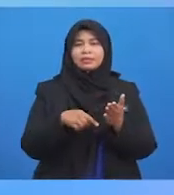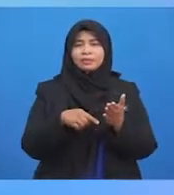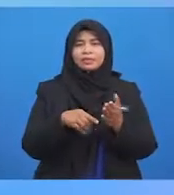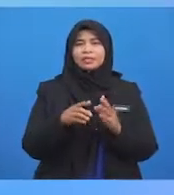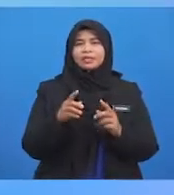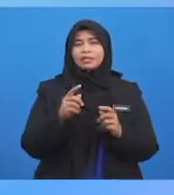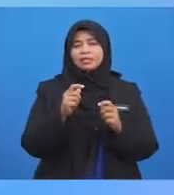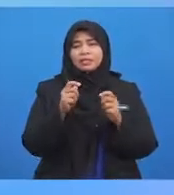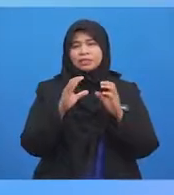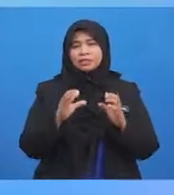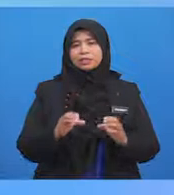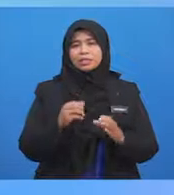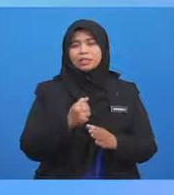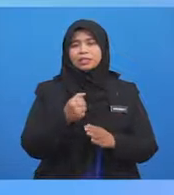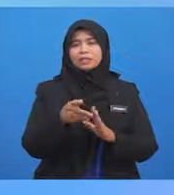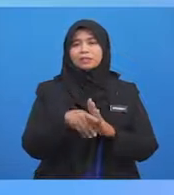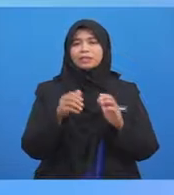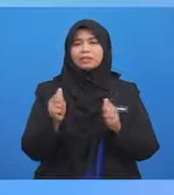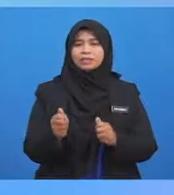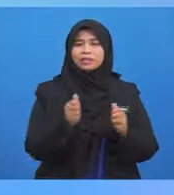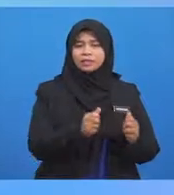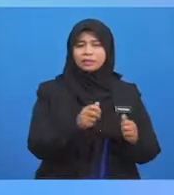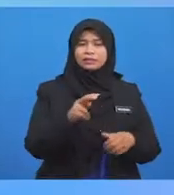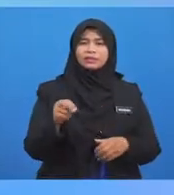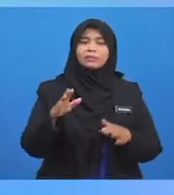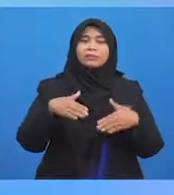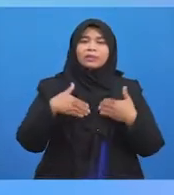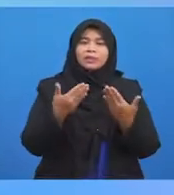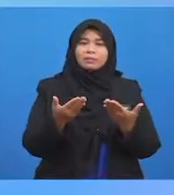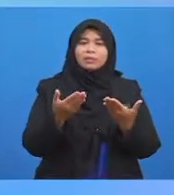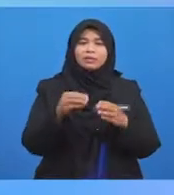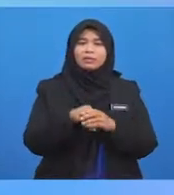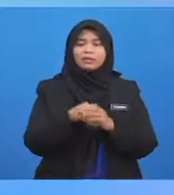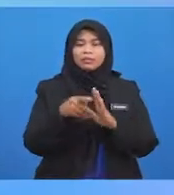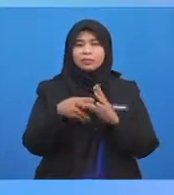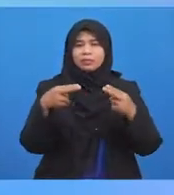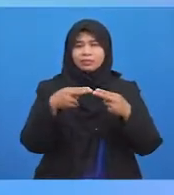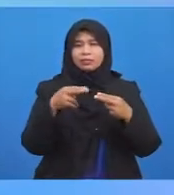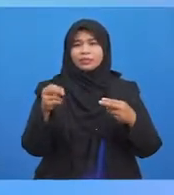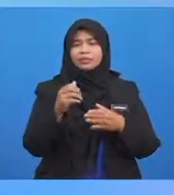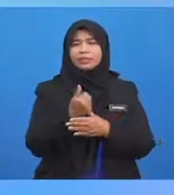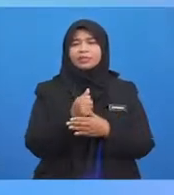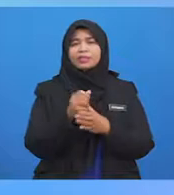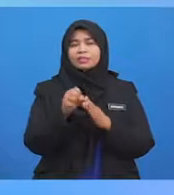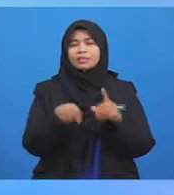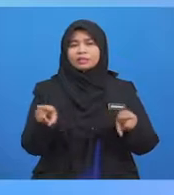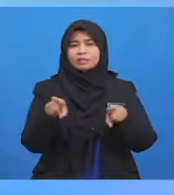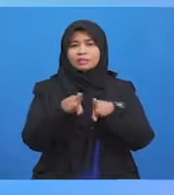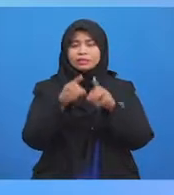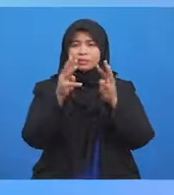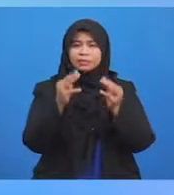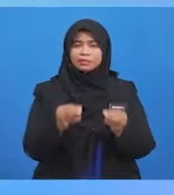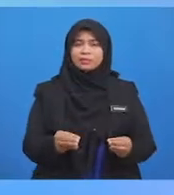Tata cara atau peraturan Bagaimana dalam perhubungan antara sesama manusia?